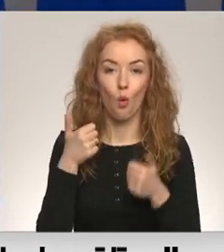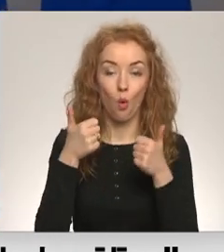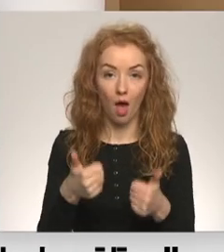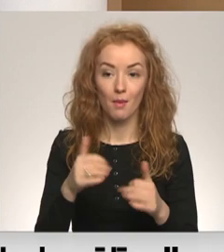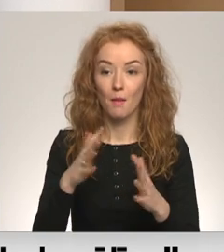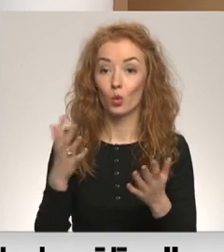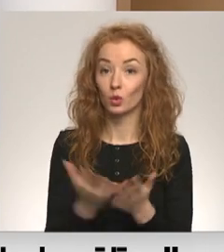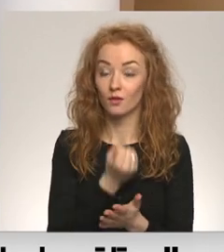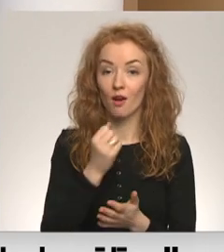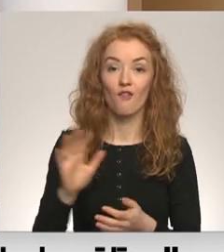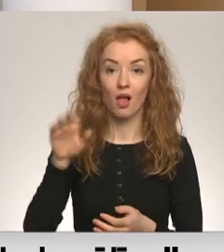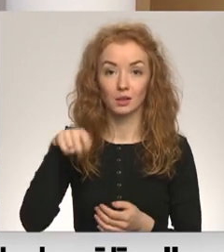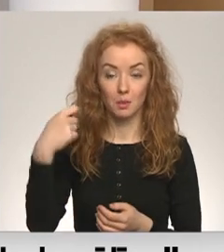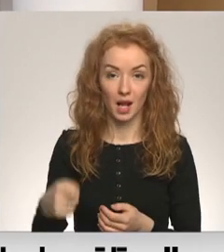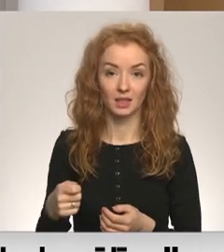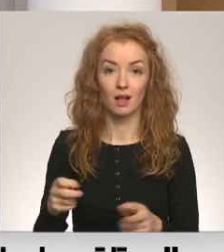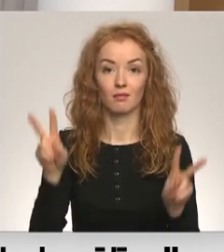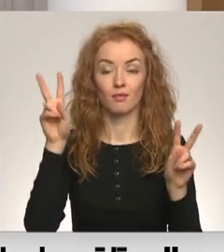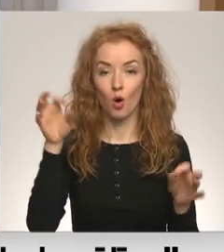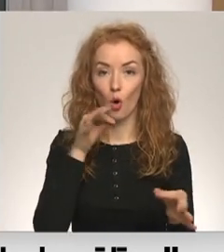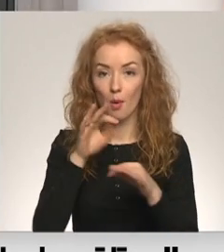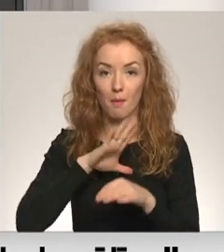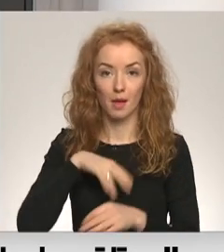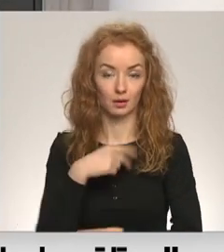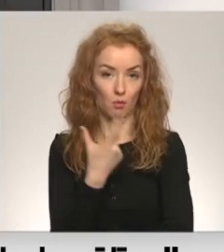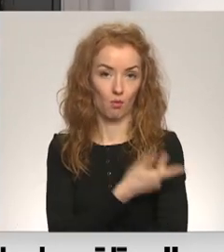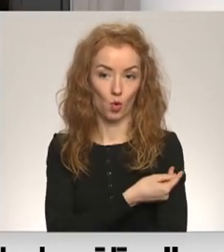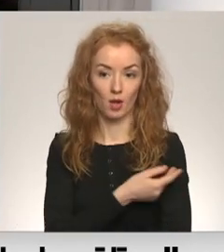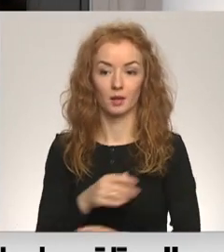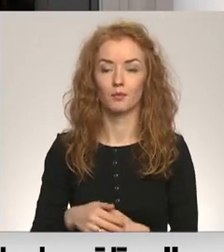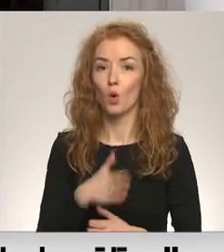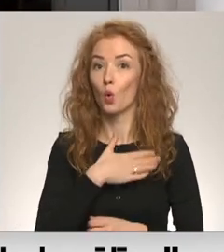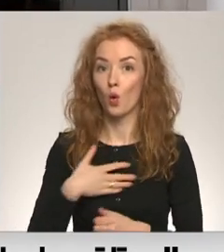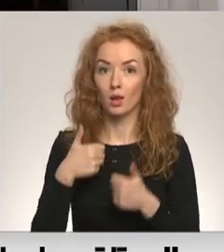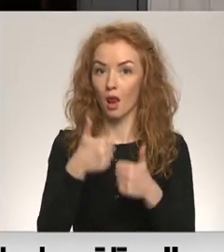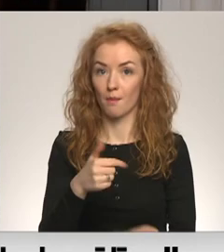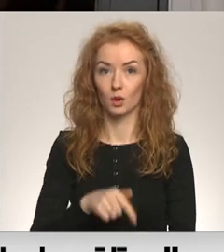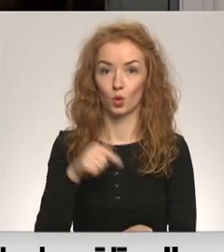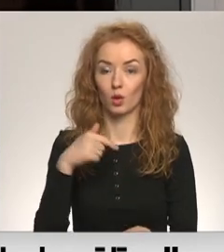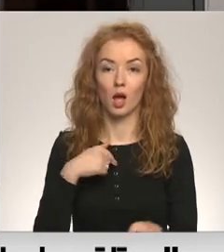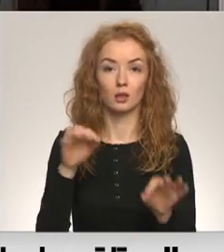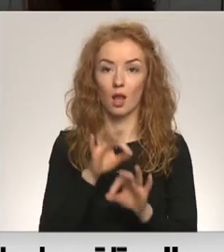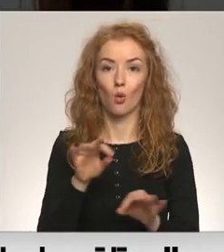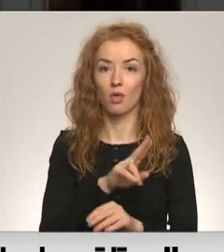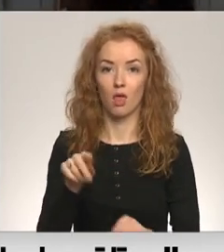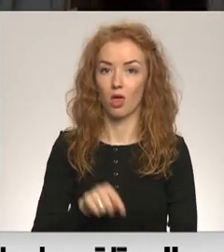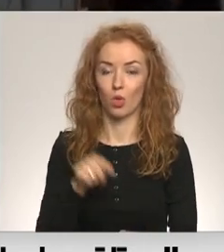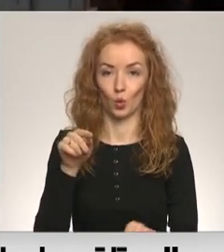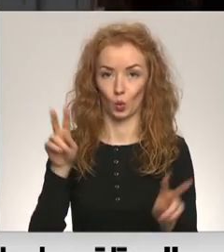tik atzīsts valsts prezidenta Egie Levit komentārs pēc potes saņemšanas. Ļoti labi jūtos, es neko nejūtu.